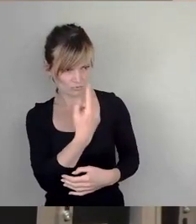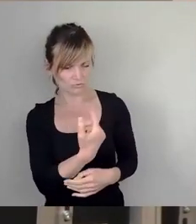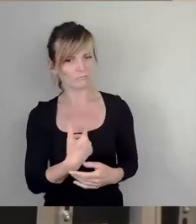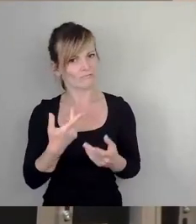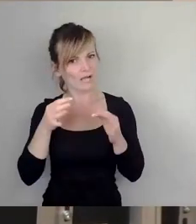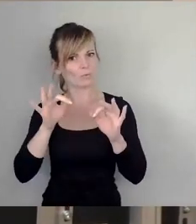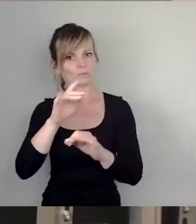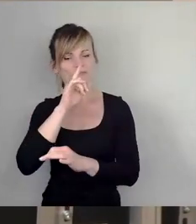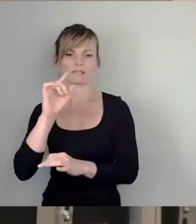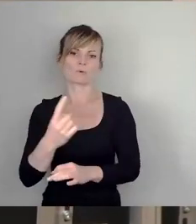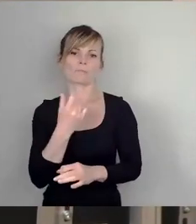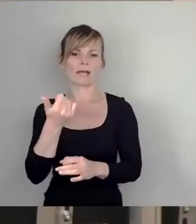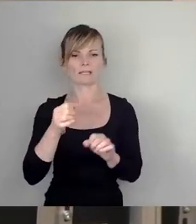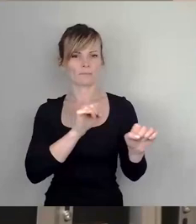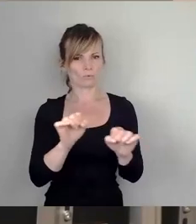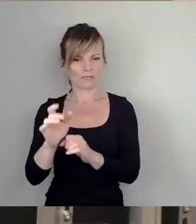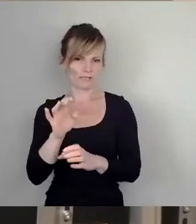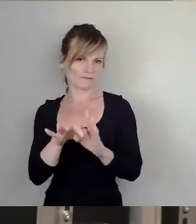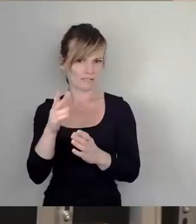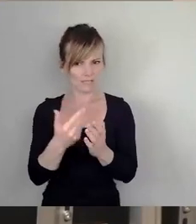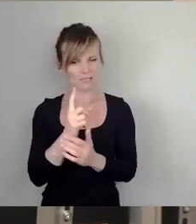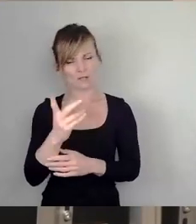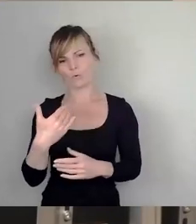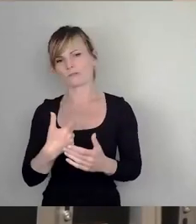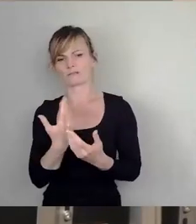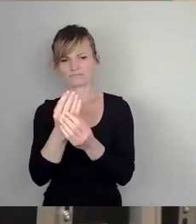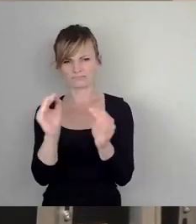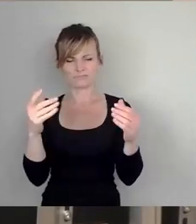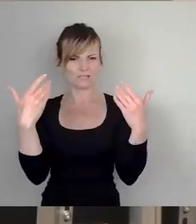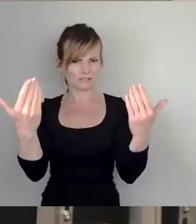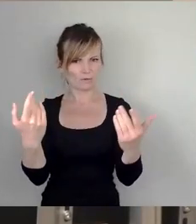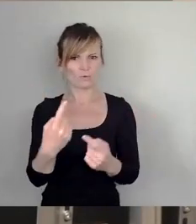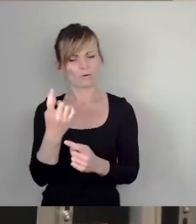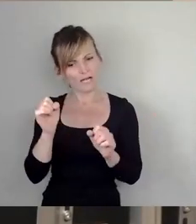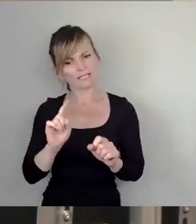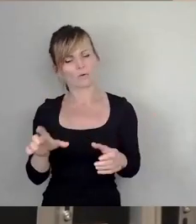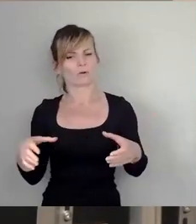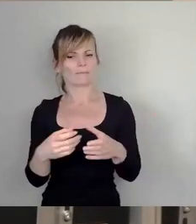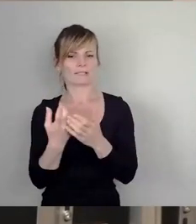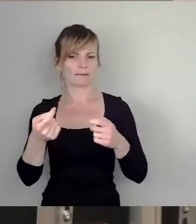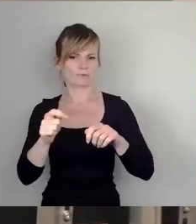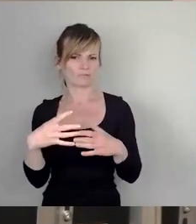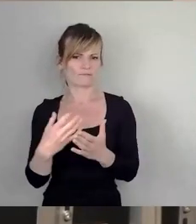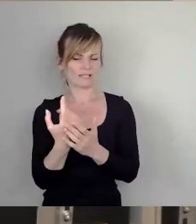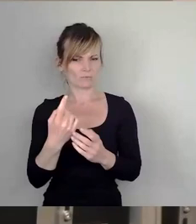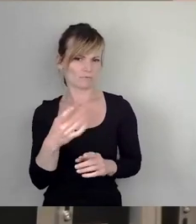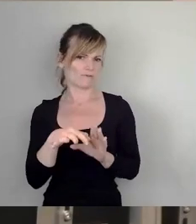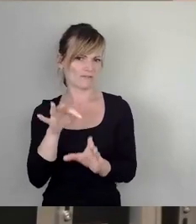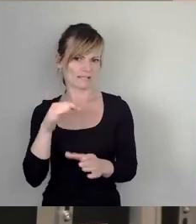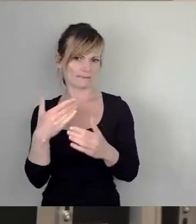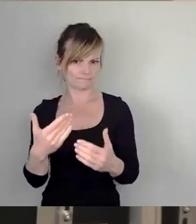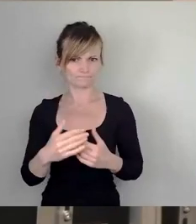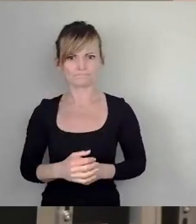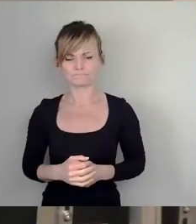man da nochmal irgendeine Variante auch findet, die das auch adressiert, weil ich glaube, dann können wir auch zu einer gemeinsamen Beschlussfassung auch kommen. Und dementsprechend,